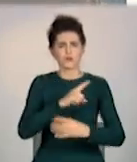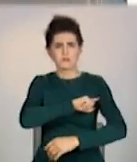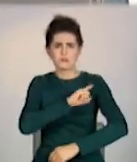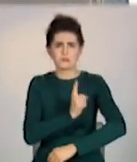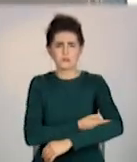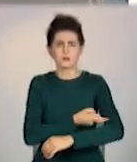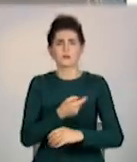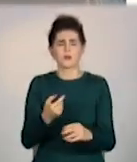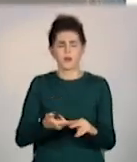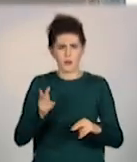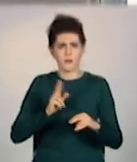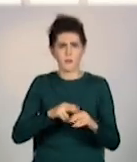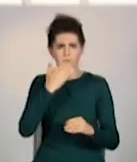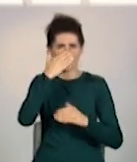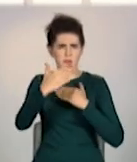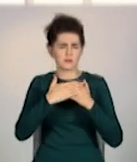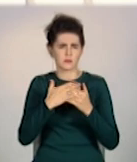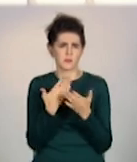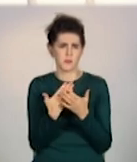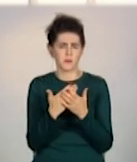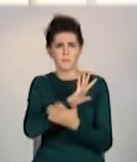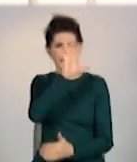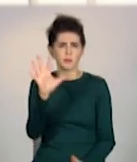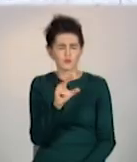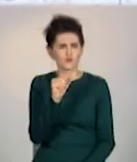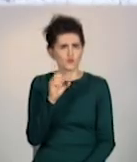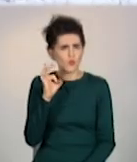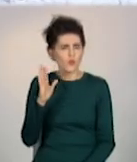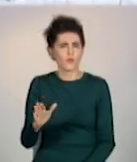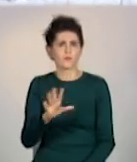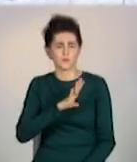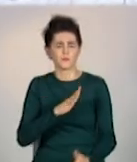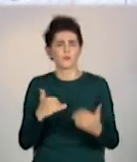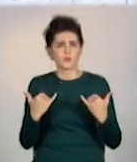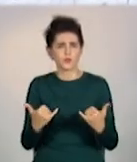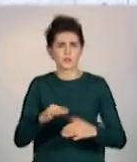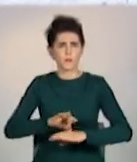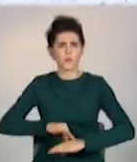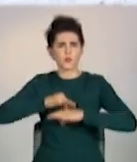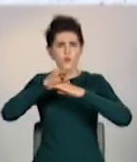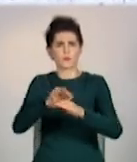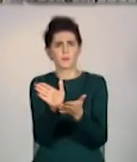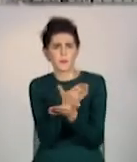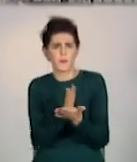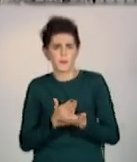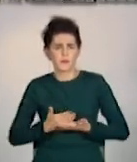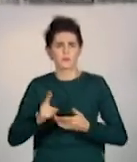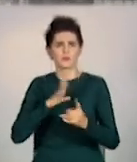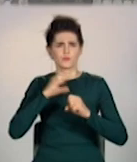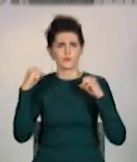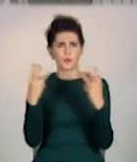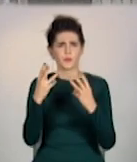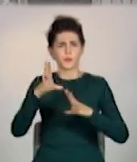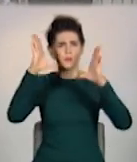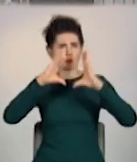близько п'яти годин. Зараз проводиться розбор конструкцій. Загасили